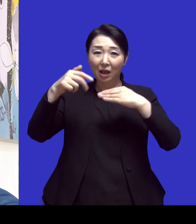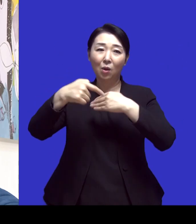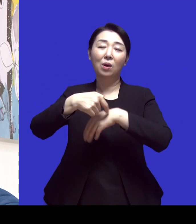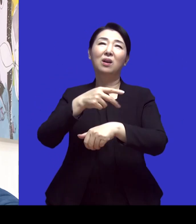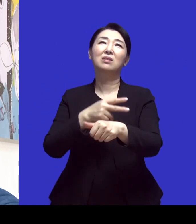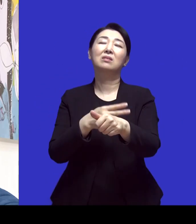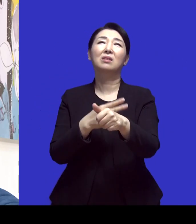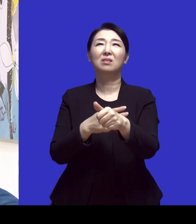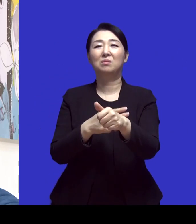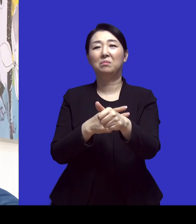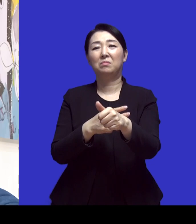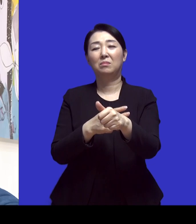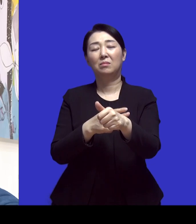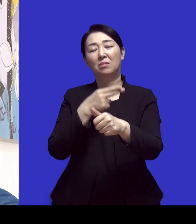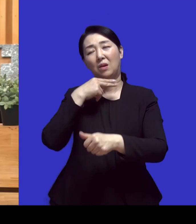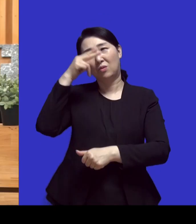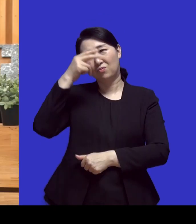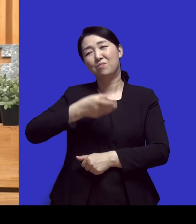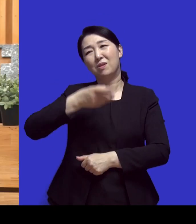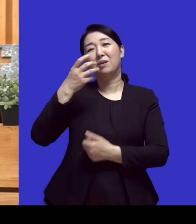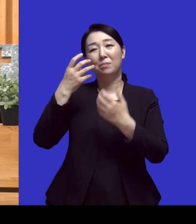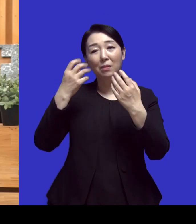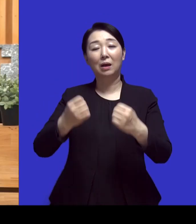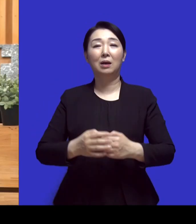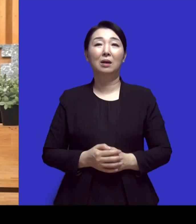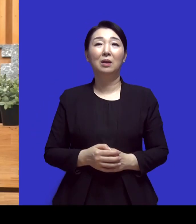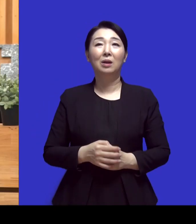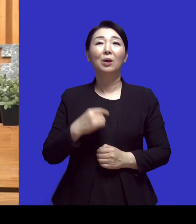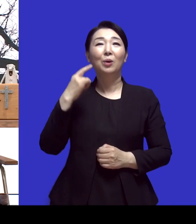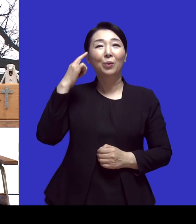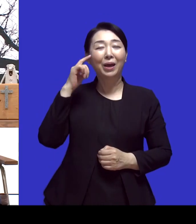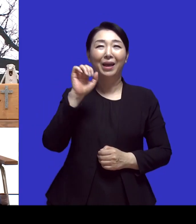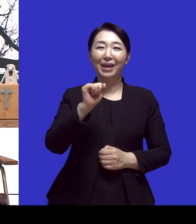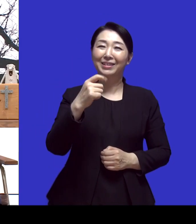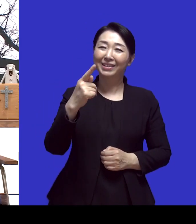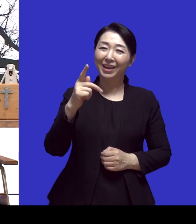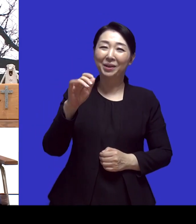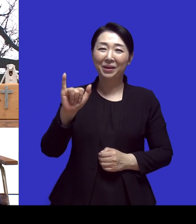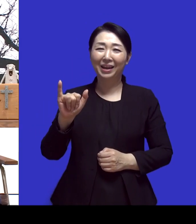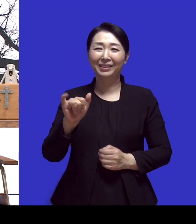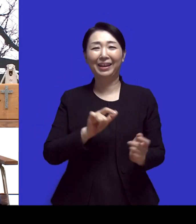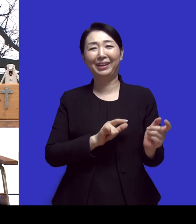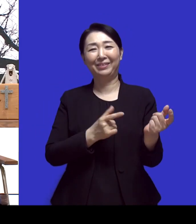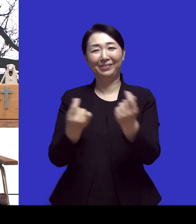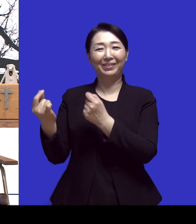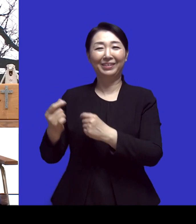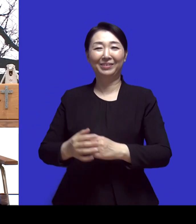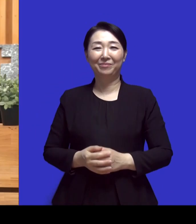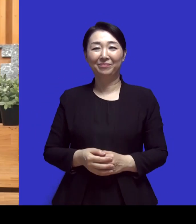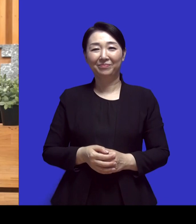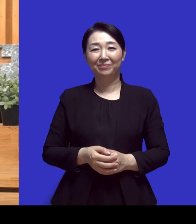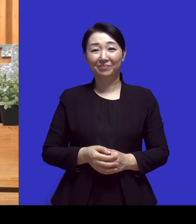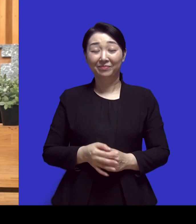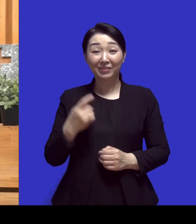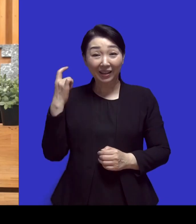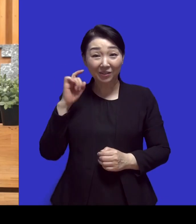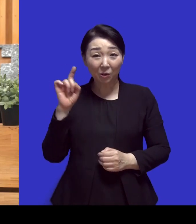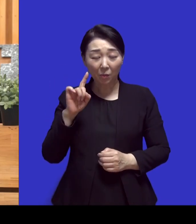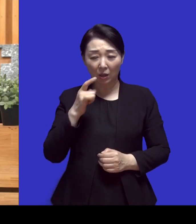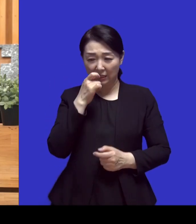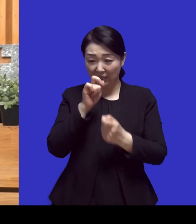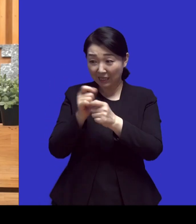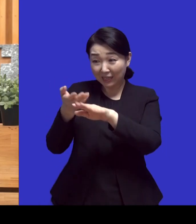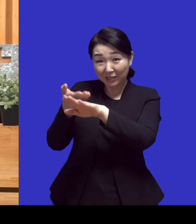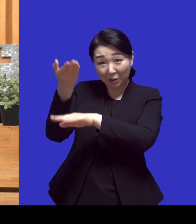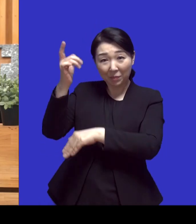그렇게 이제 술을 드셨죠 대단하시고 뭐 S.Y.K. 다 그렇죠 아무래도 제가 듣기로는 제 친한 선배들